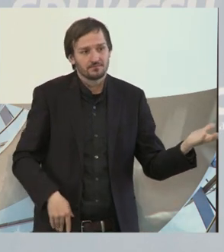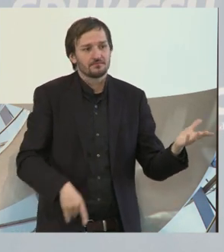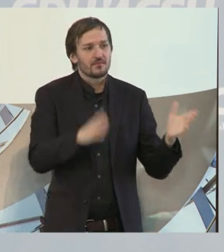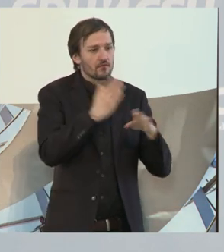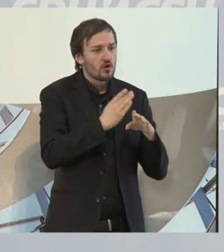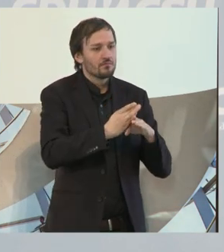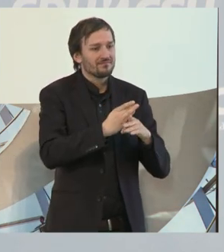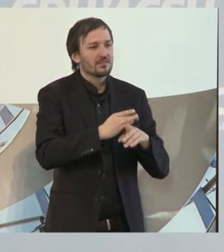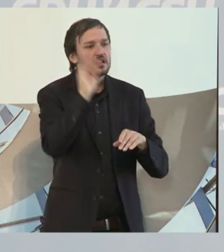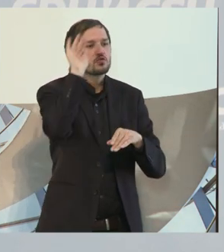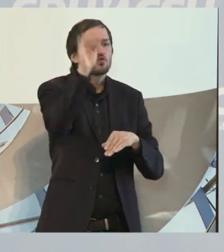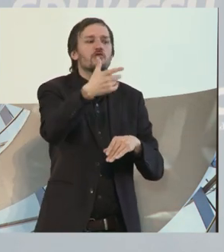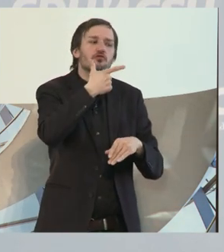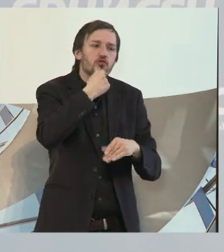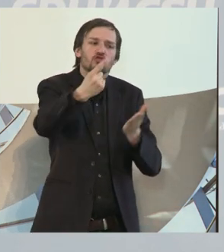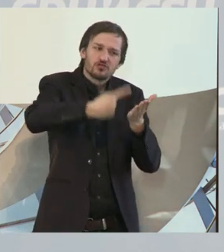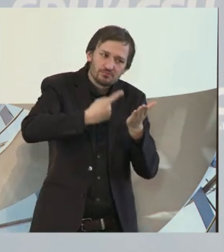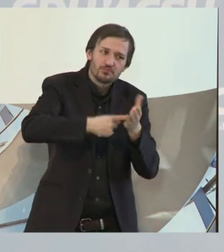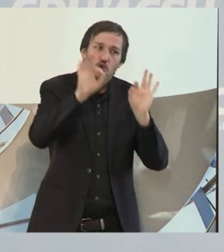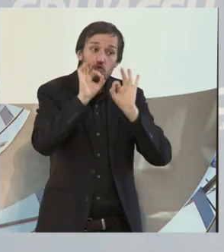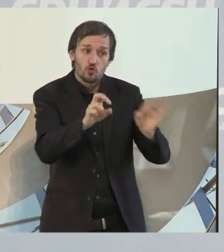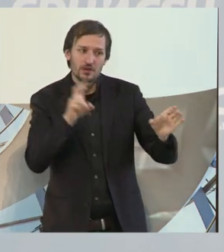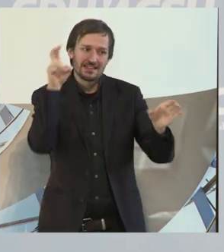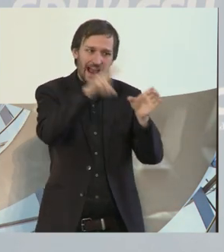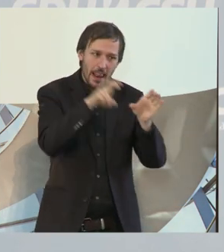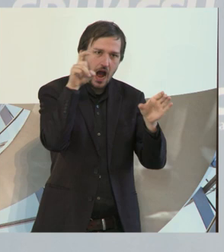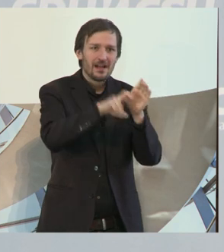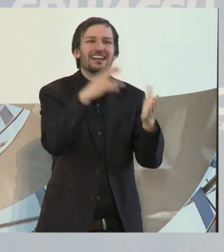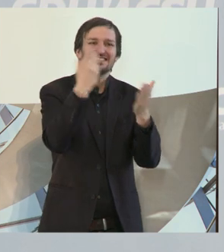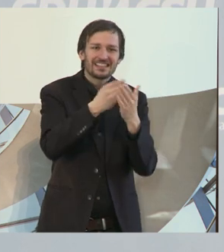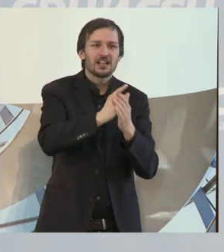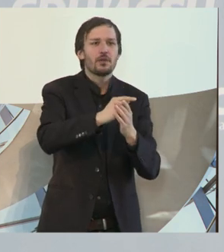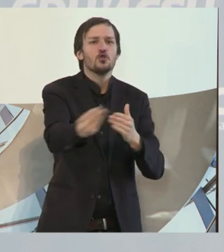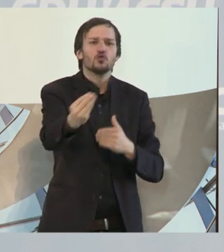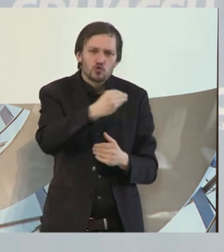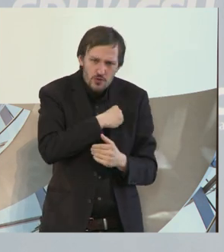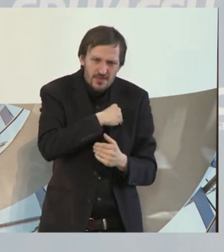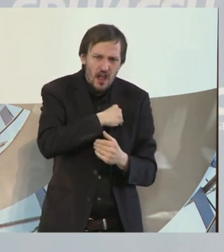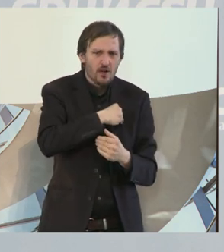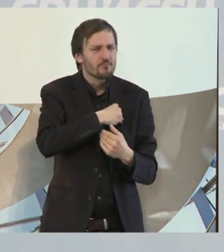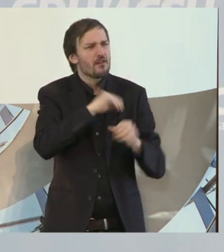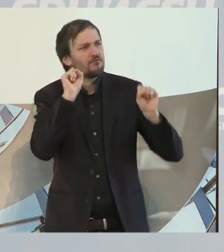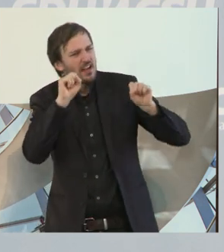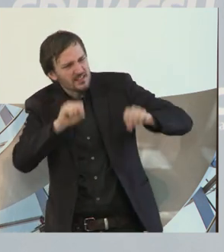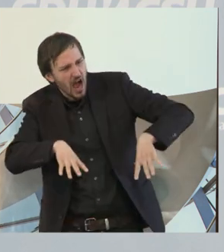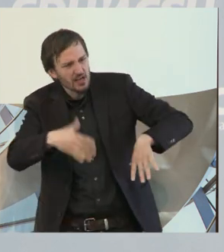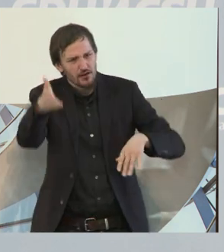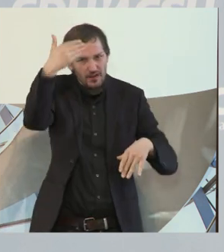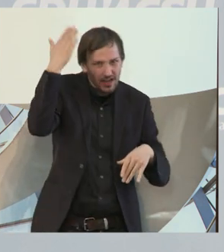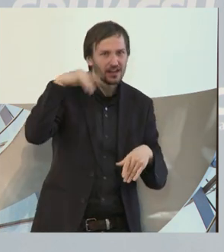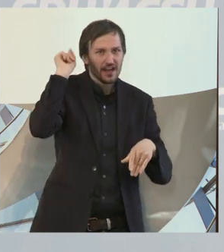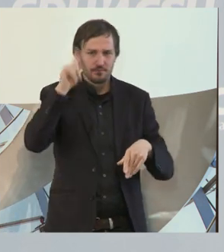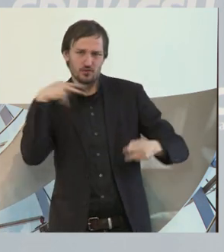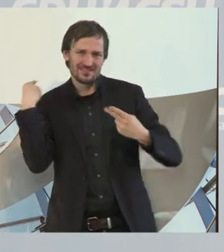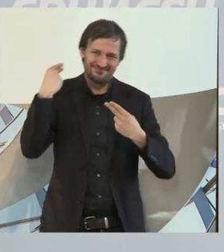gute Teilhabe will in der Zukunft, der muss auch die Sünden und das Versagen in der Vergangenheit aufarbeiten. Und